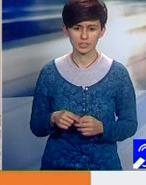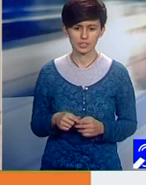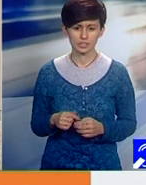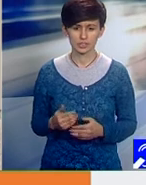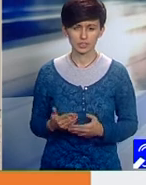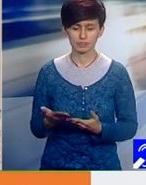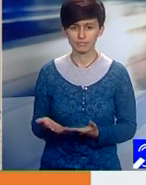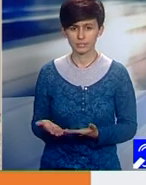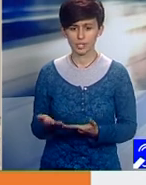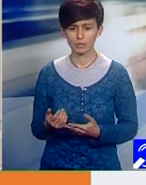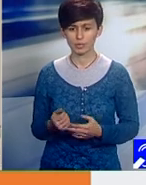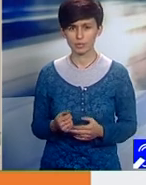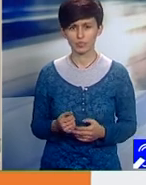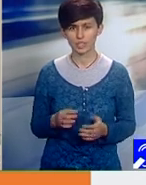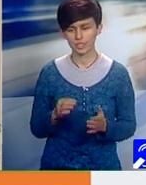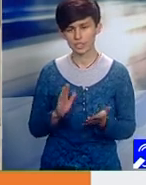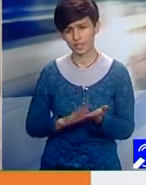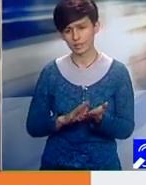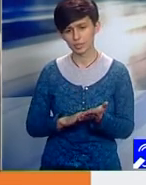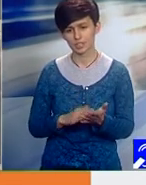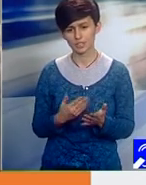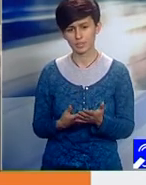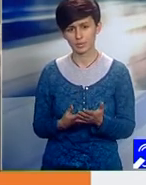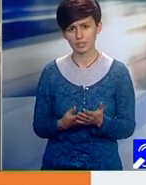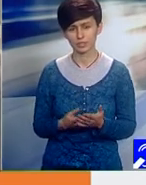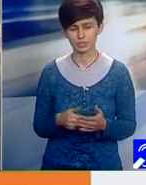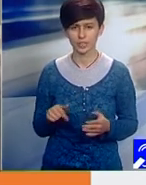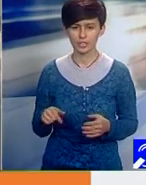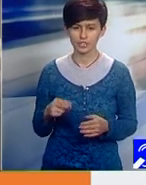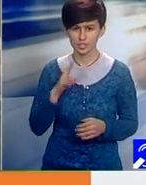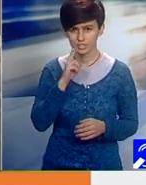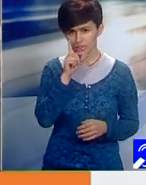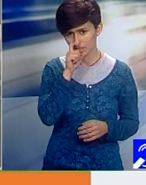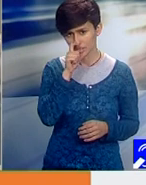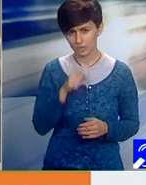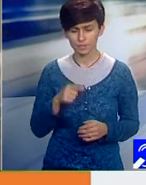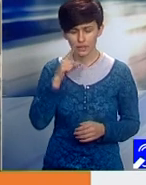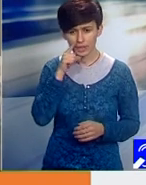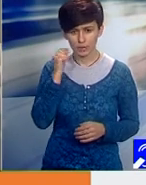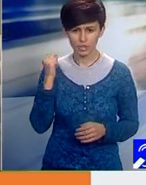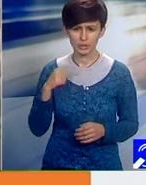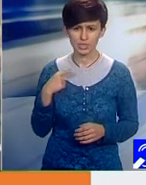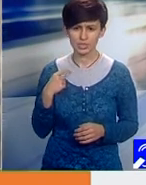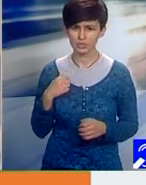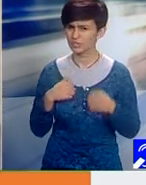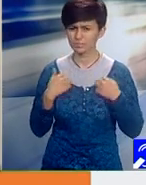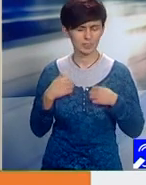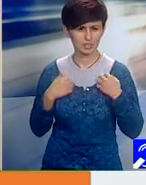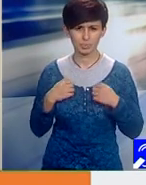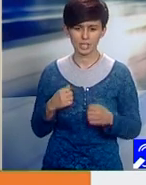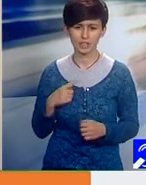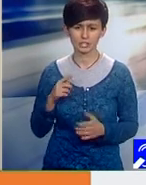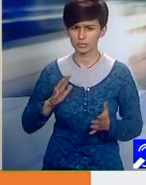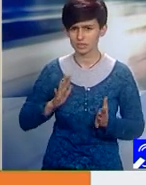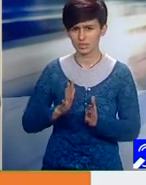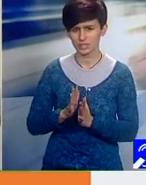noastră. Aceasta e situația în momentul de față. Oamenii sunt disperați, sunt tensionați. Vin politicienii